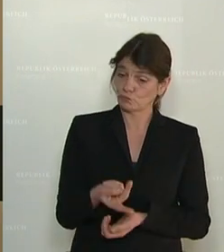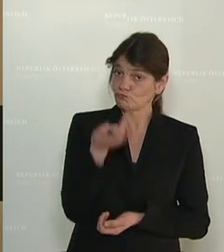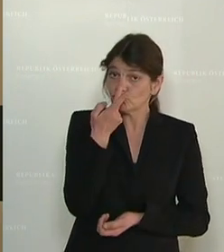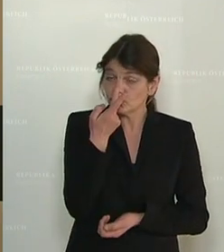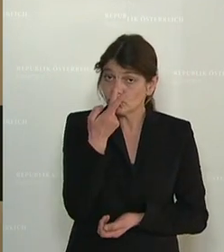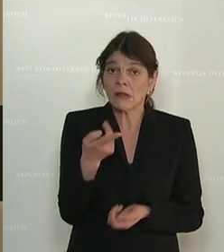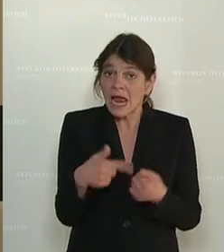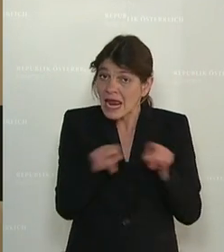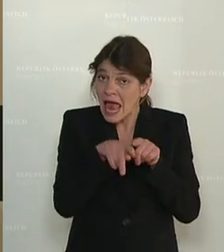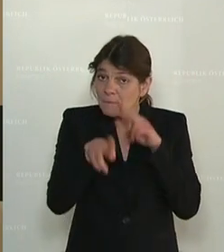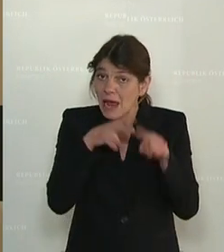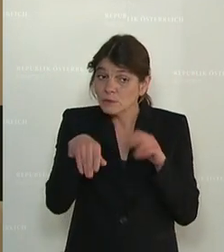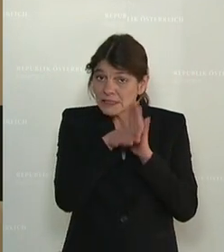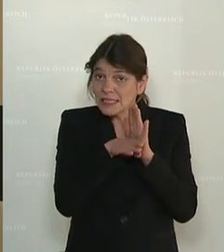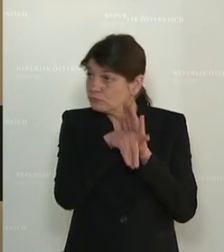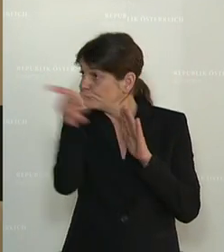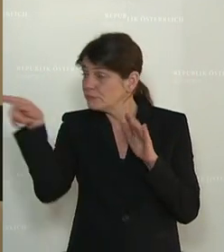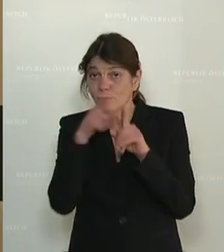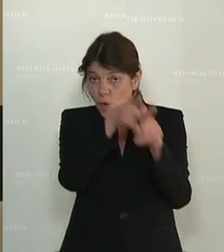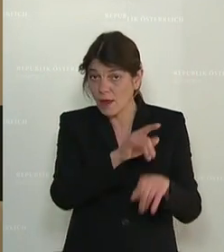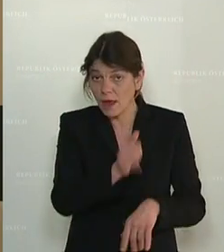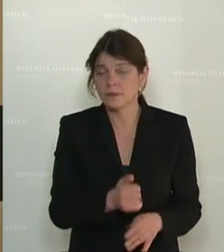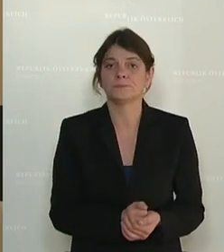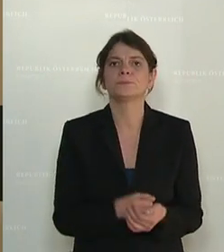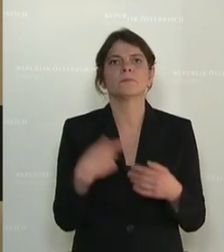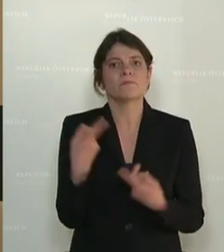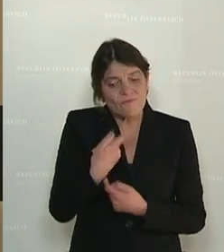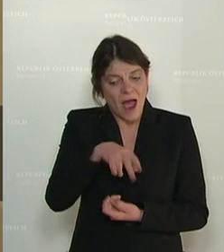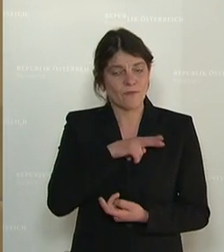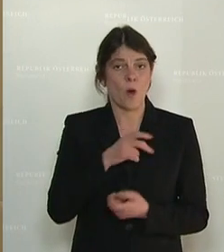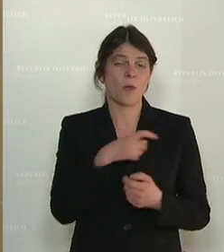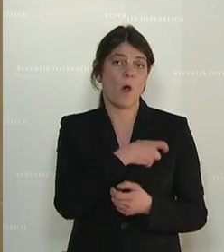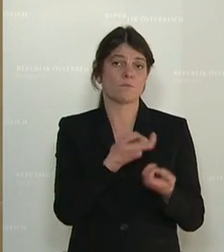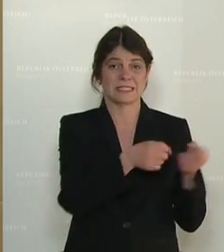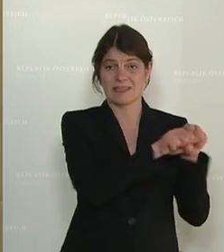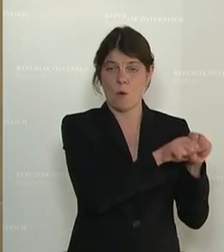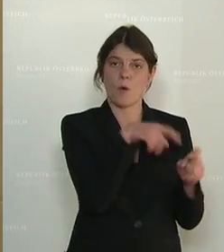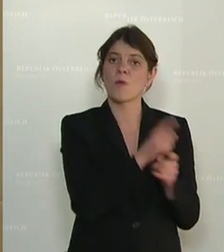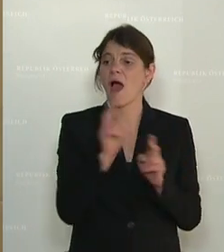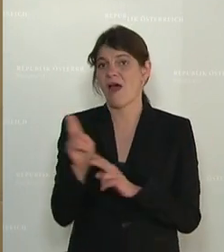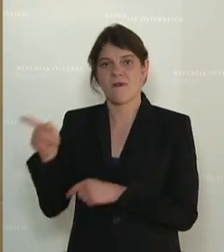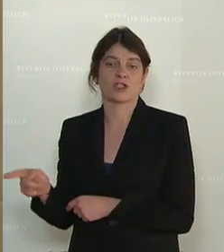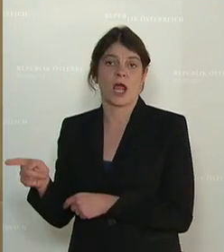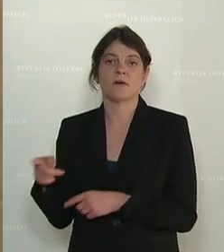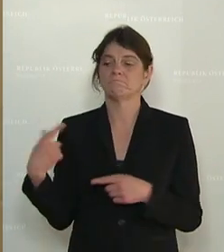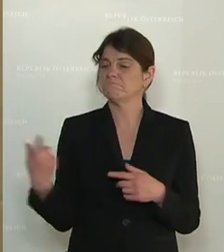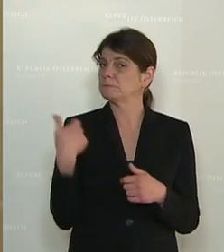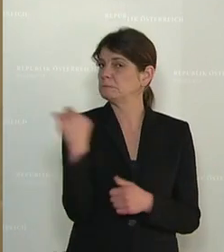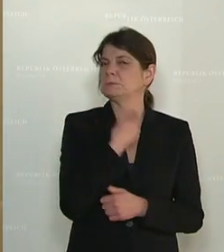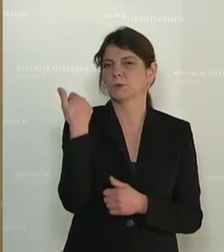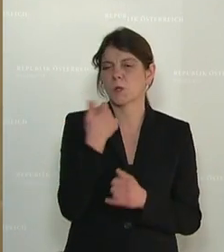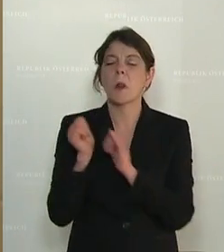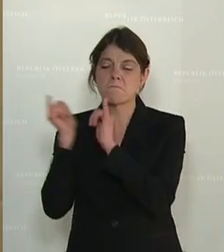Gleichbehandlungsgesetze auch eingehalten werden. Und die zuständige Kommission und Anwaltschaft sind großartige